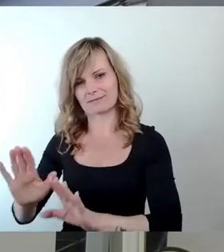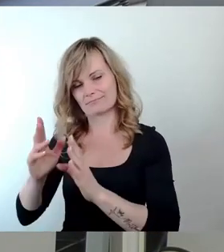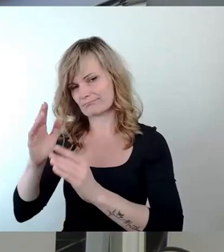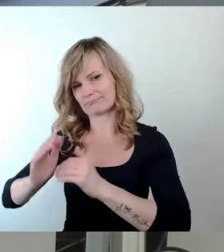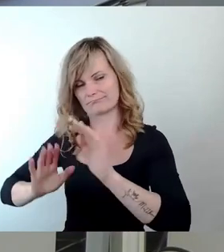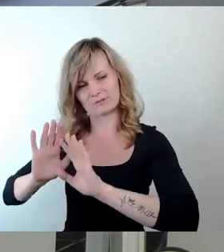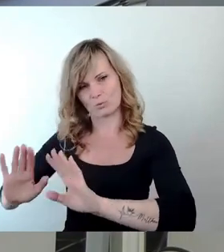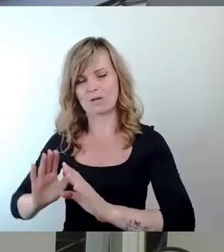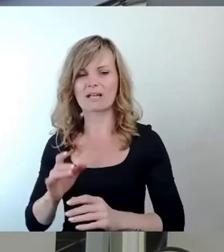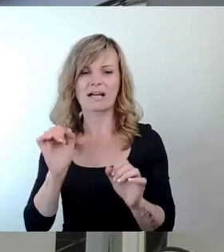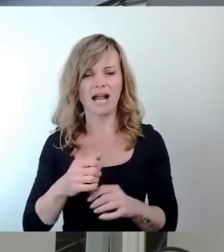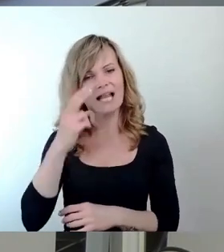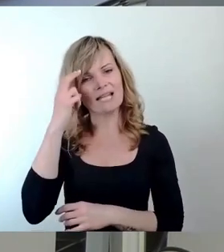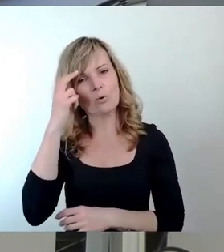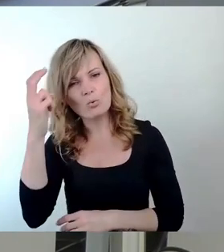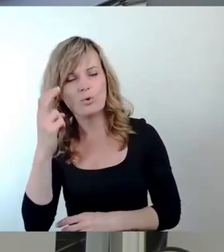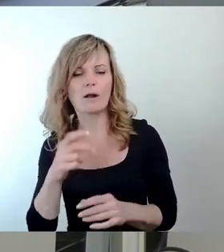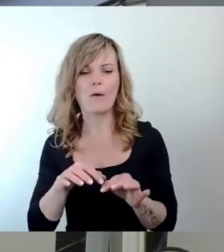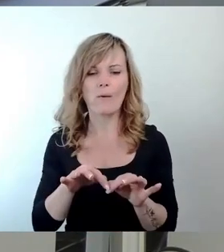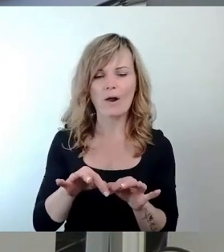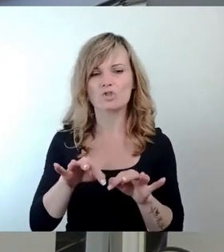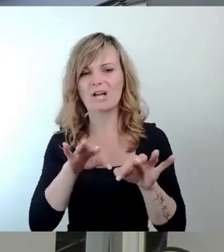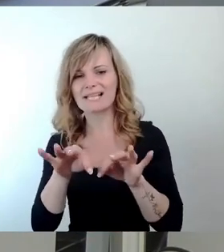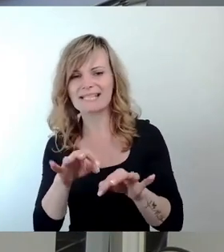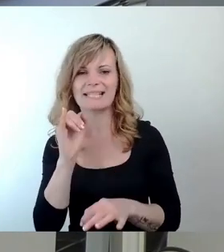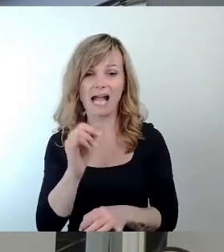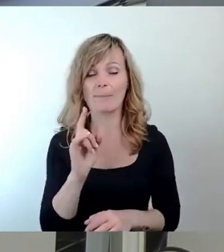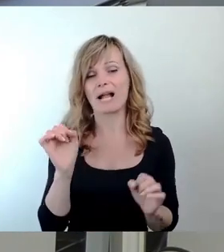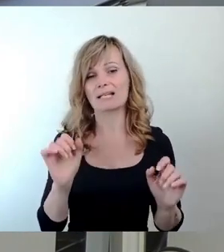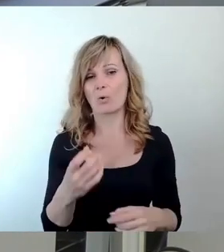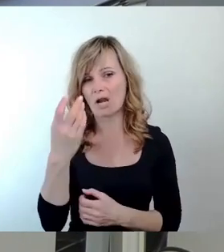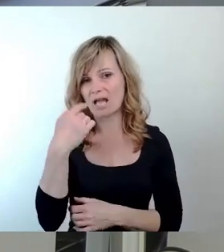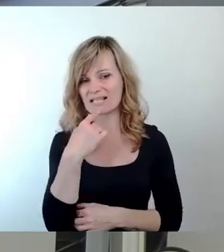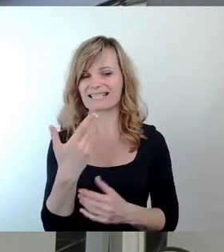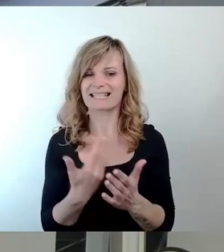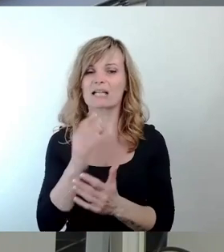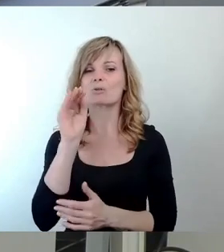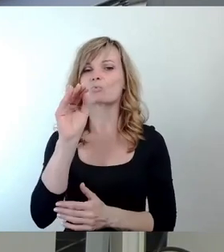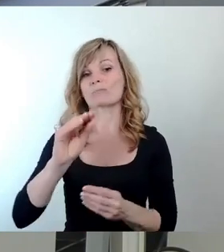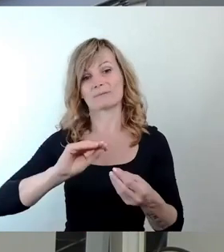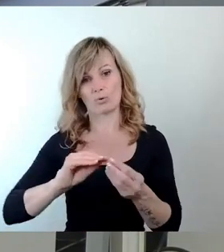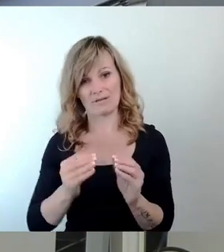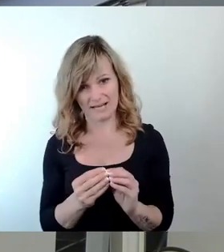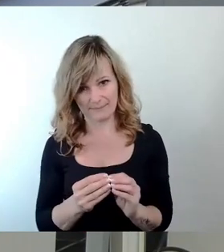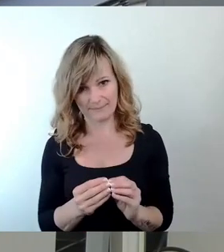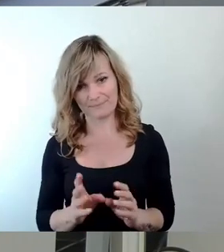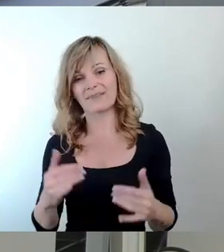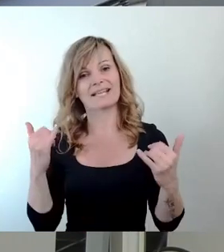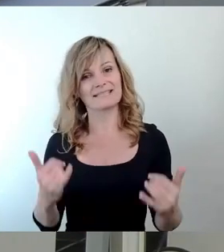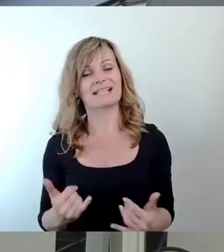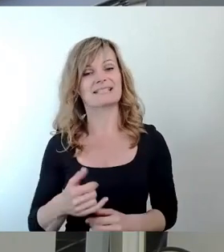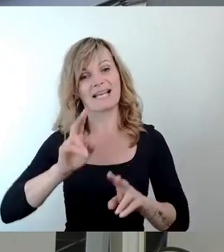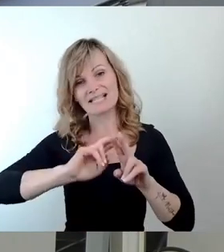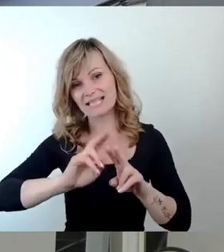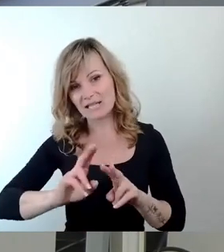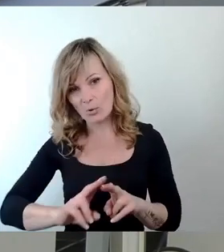klugen Schachzug nennen, aber man kann auch klar sagen, wir haben hier ein Zukunftsproblem. Denn das, was jetzt mit Sanierung in der